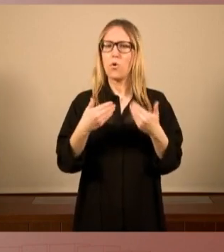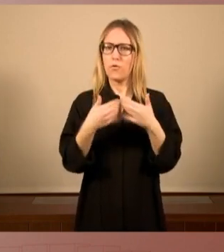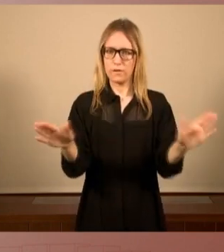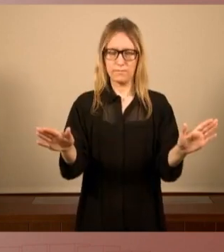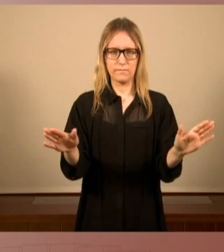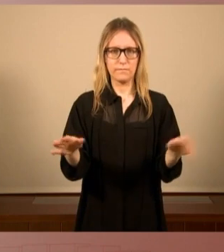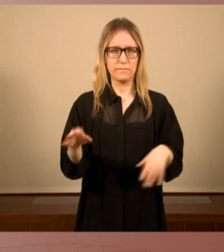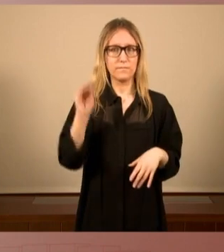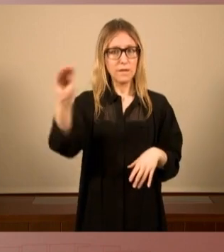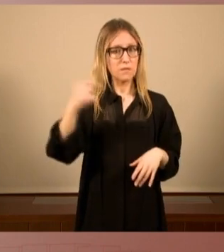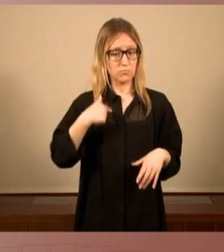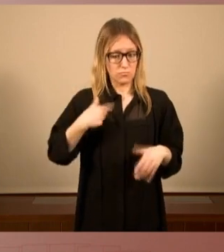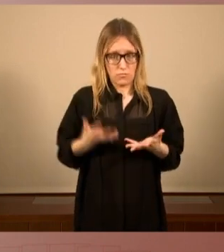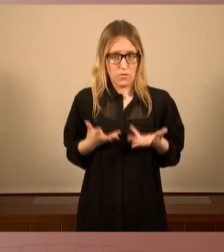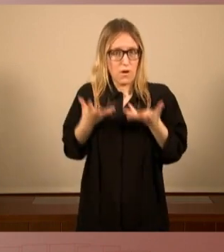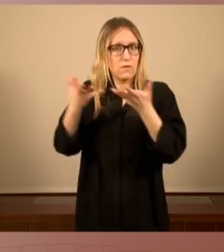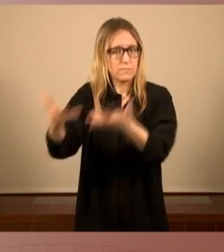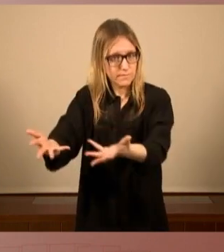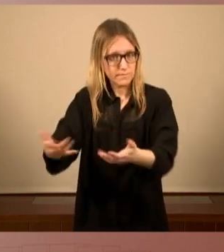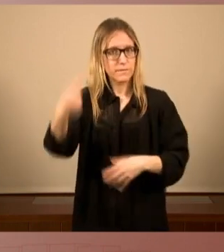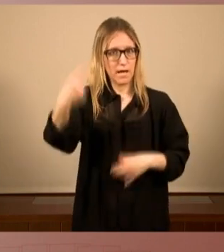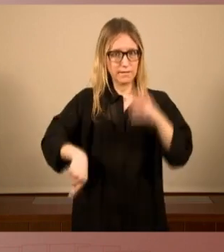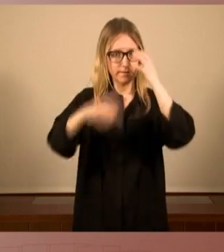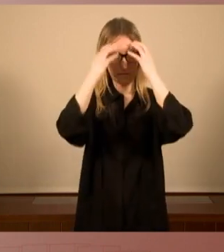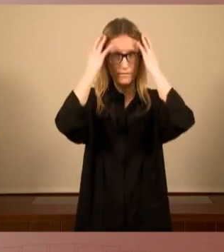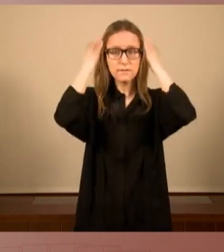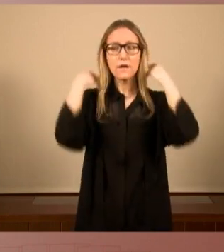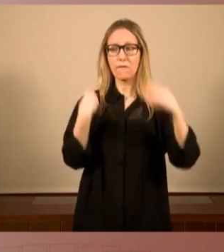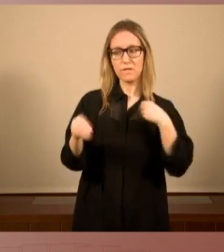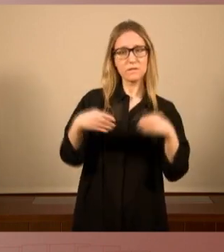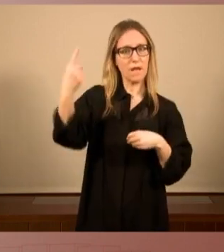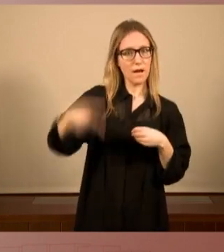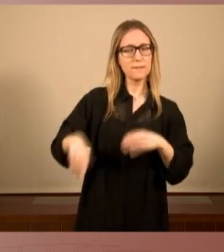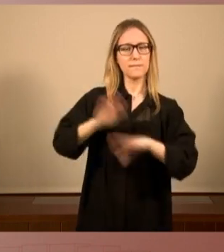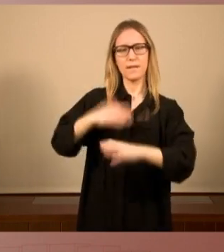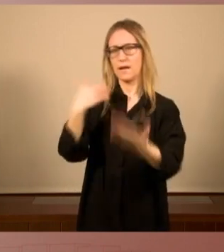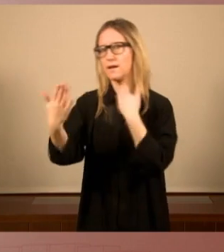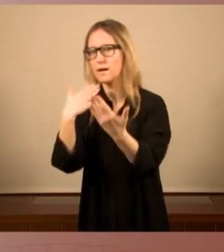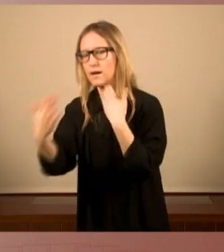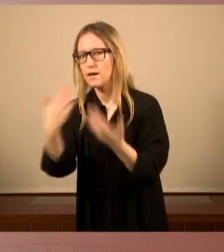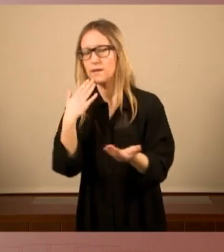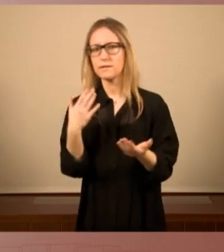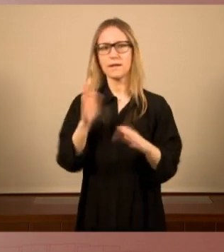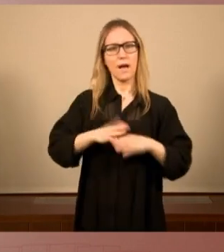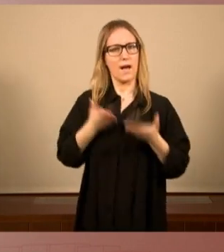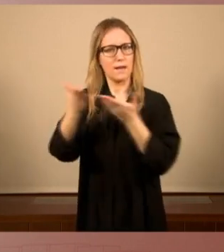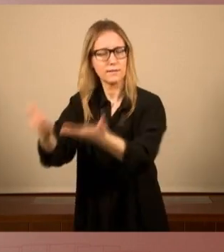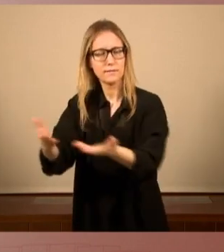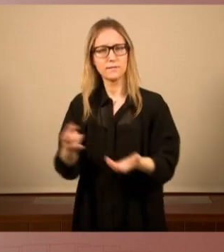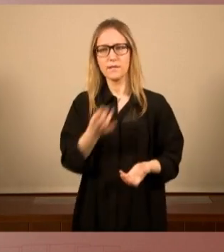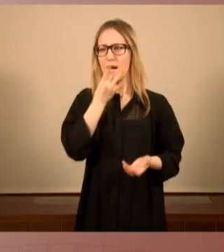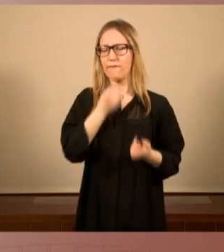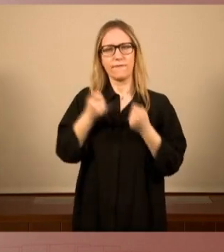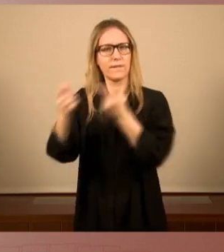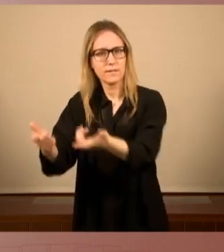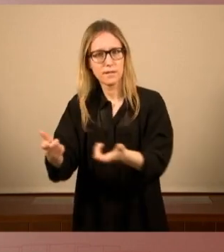tenim mà estesa que estem a disposició de parlar d'ajudar d'ajudar facilitar de posar